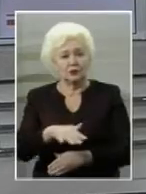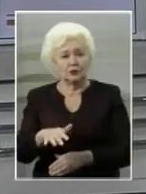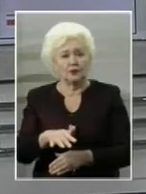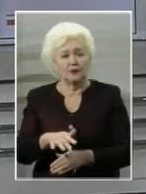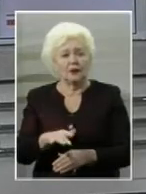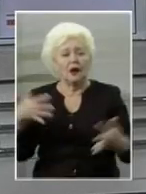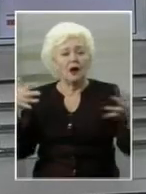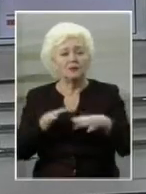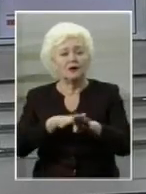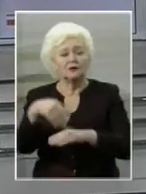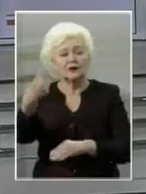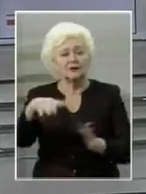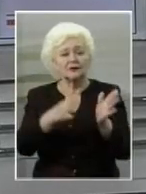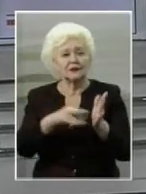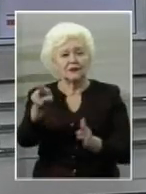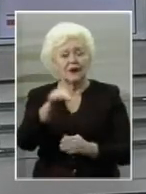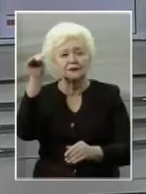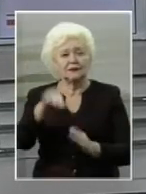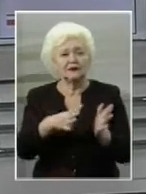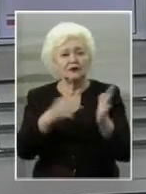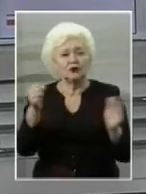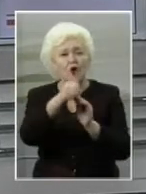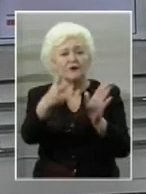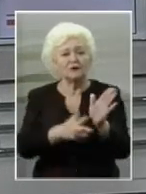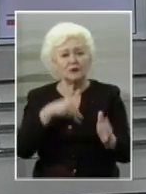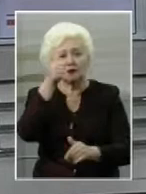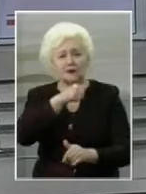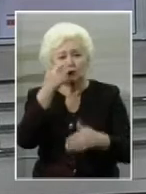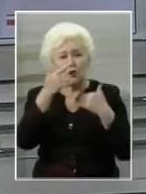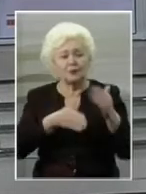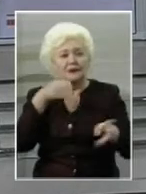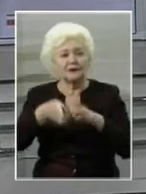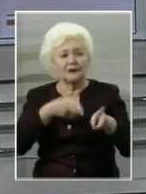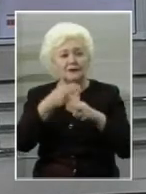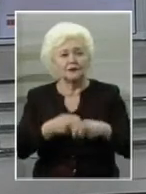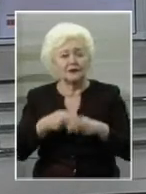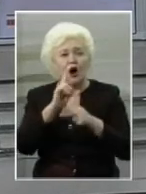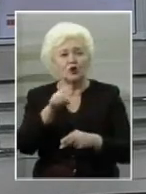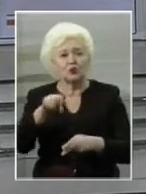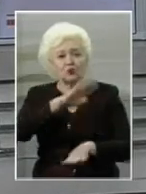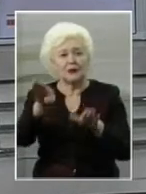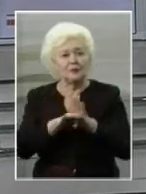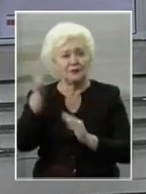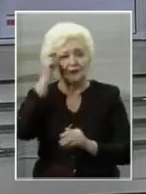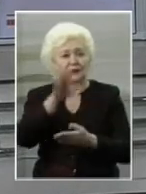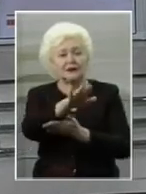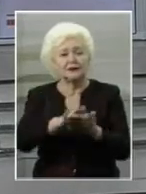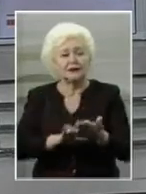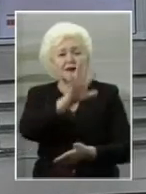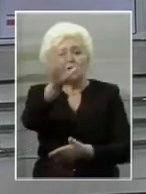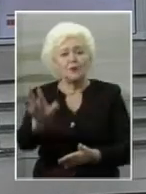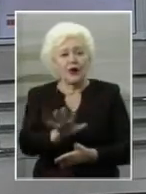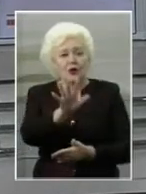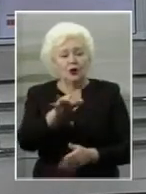Бій відбувся 29 січня 1918 року біля залізничної станції Крути під Києвом. Він тривав 5